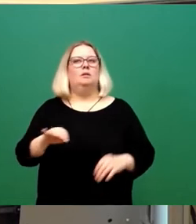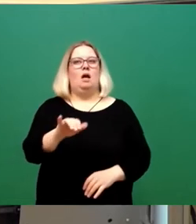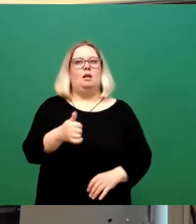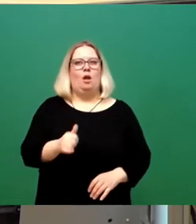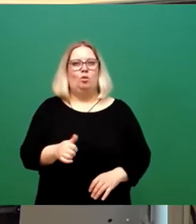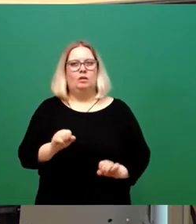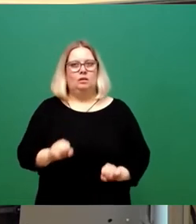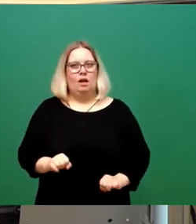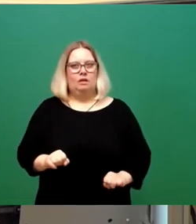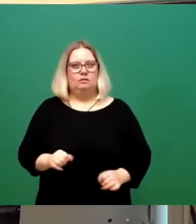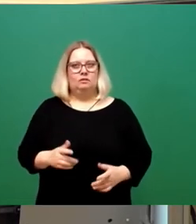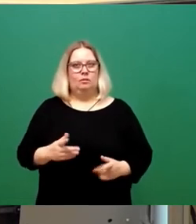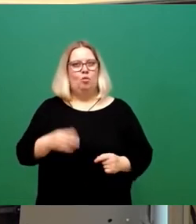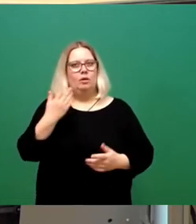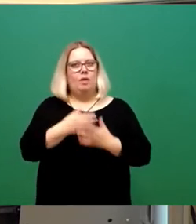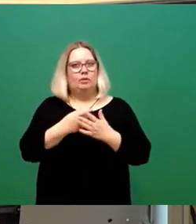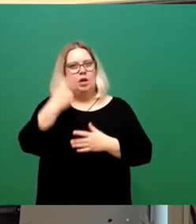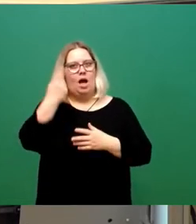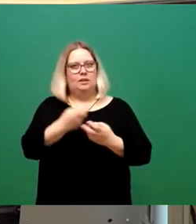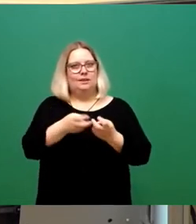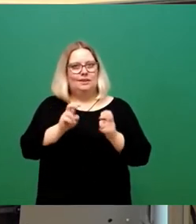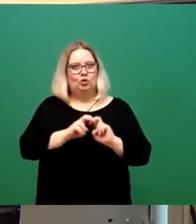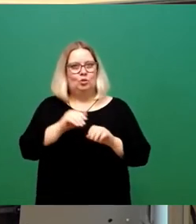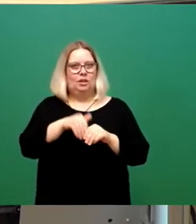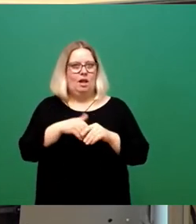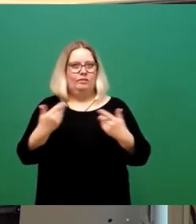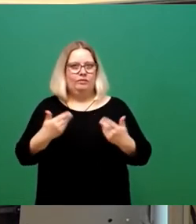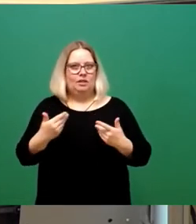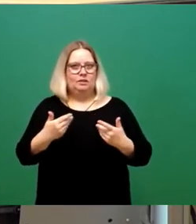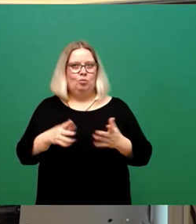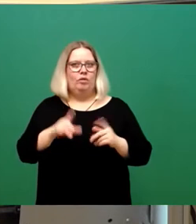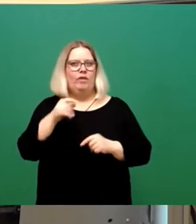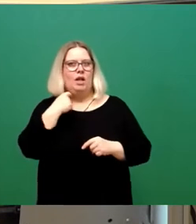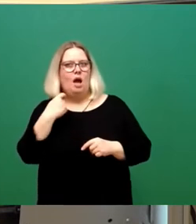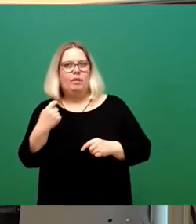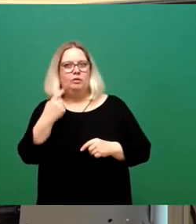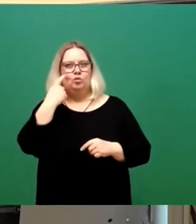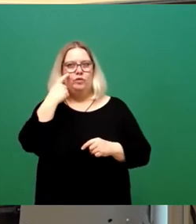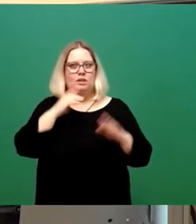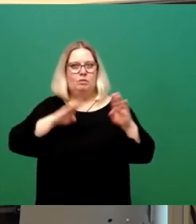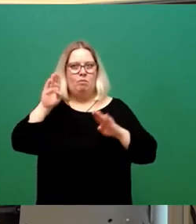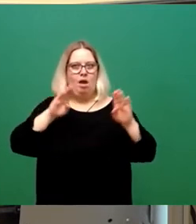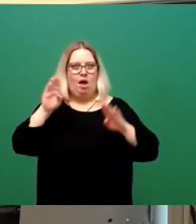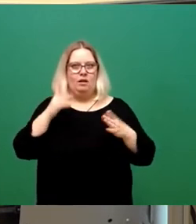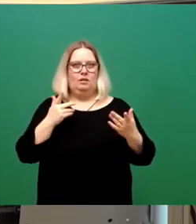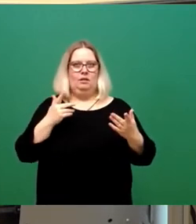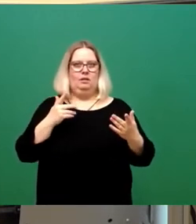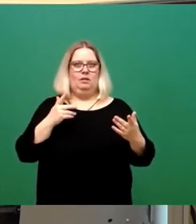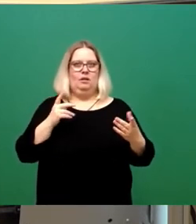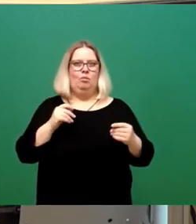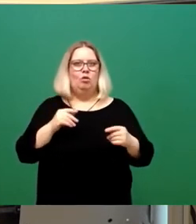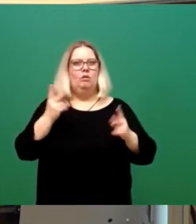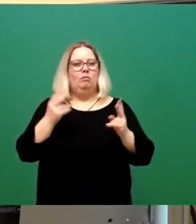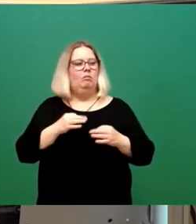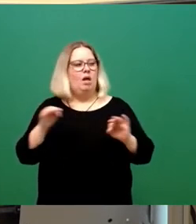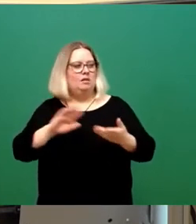Ergebnissen wir aus einer Ratssitzung rausgehen, die uns weniger abhängig macht von Zufallsmehrheiten, die bessere Absprachen